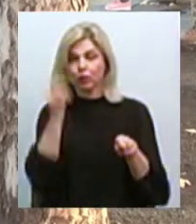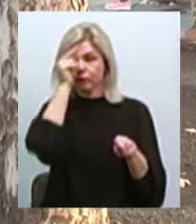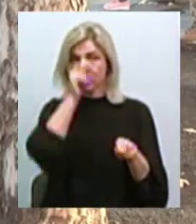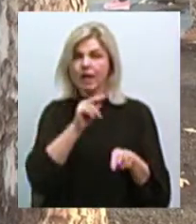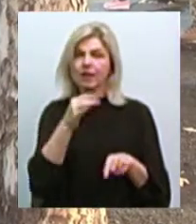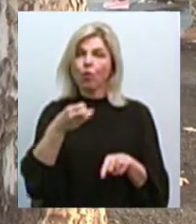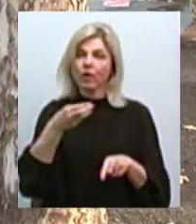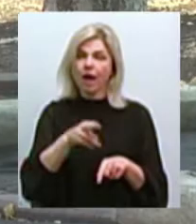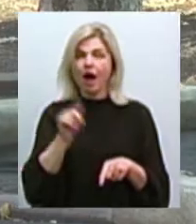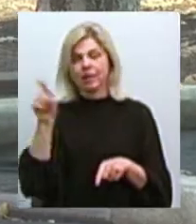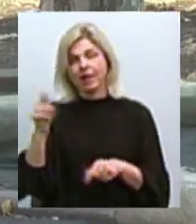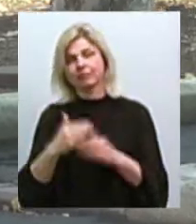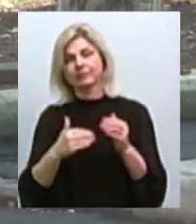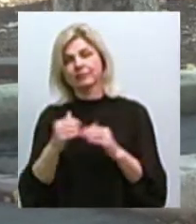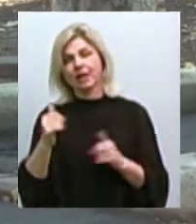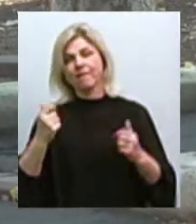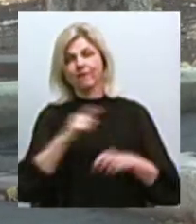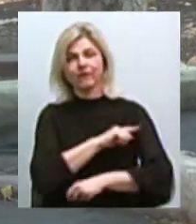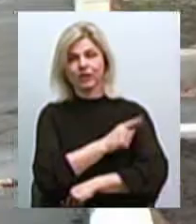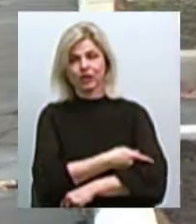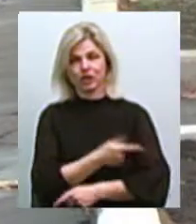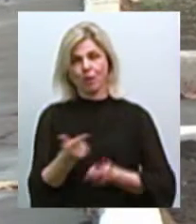інші здають нормативи з фізичної підготовки.